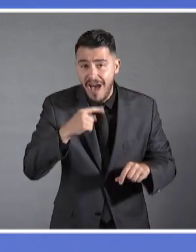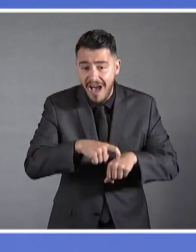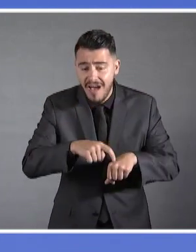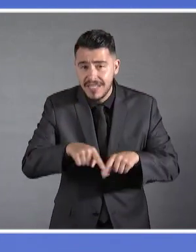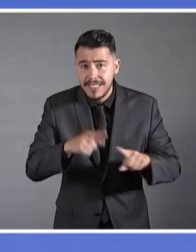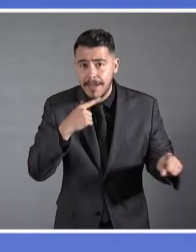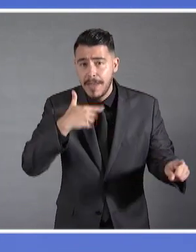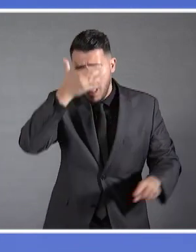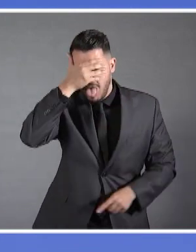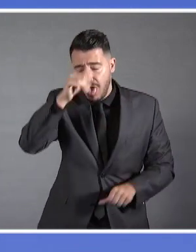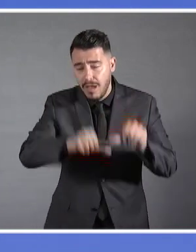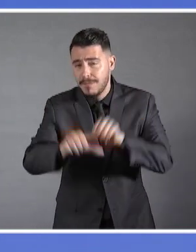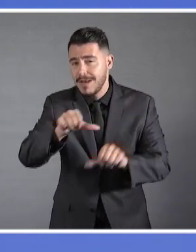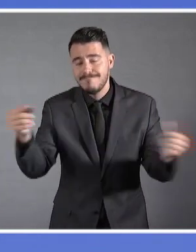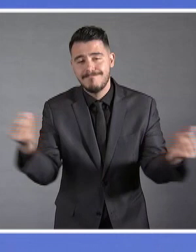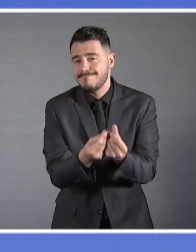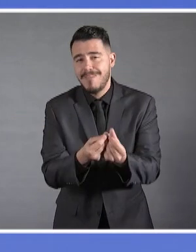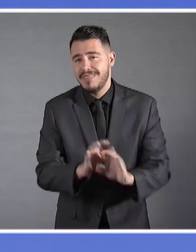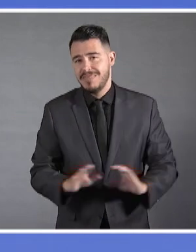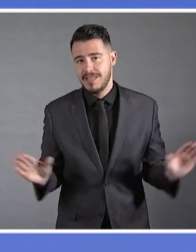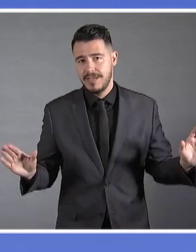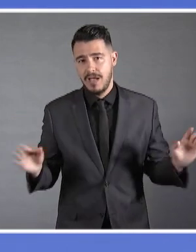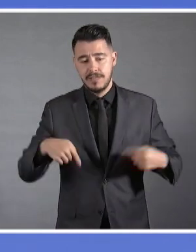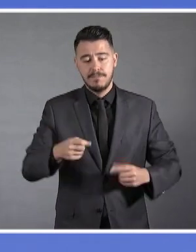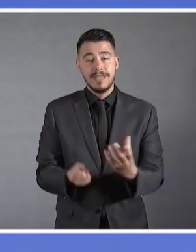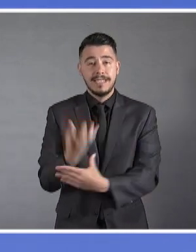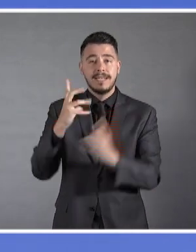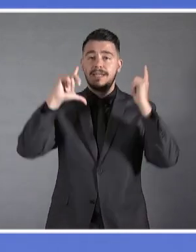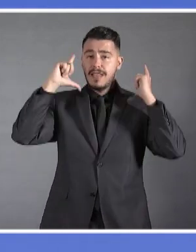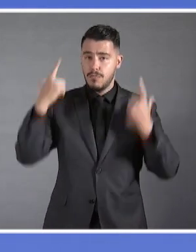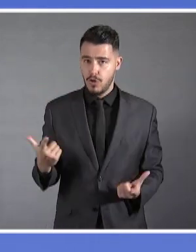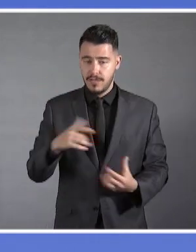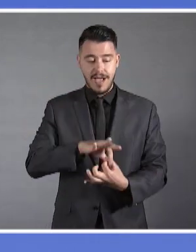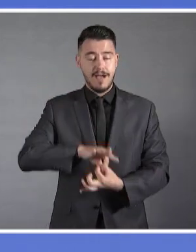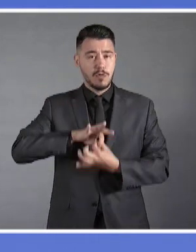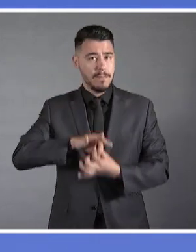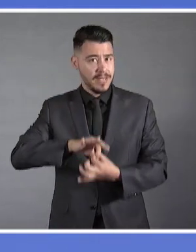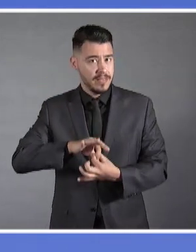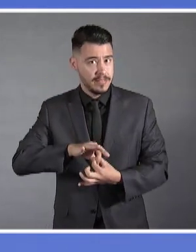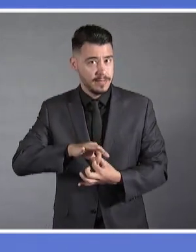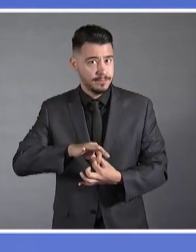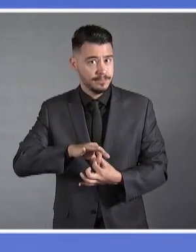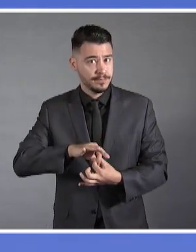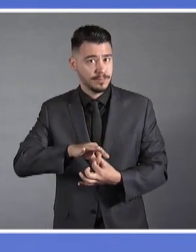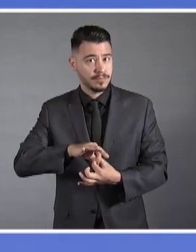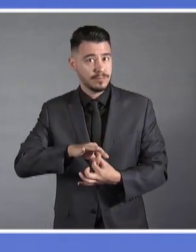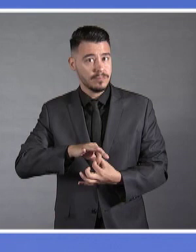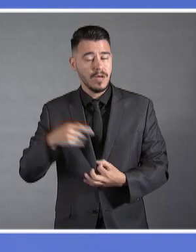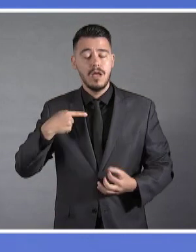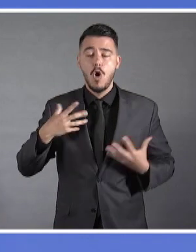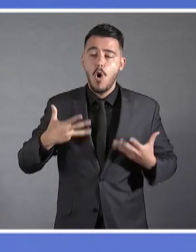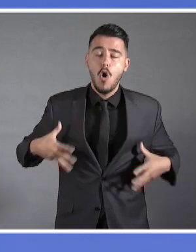δημοκρατία είναι εδώ με αυτοπεποίθηση και πατριωτική ευθύνη για να χαράξει μαζί με όλους τους